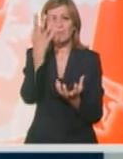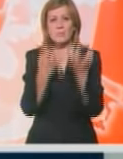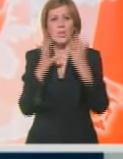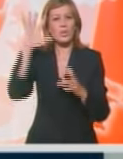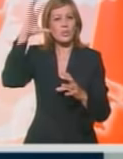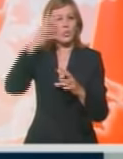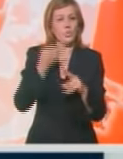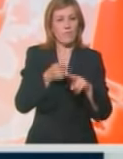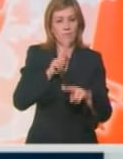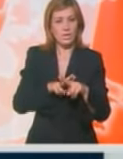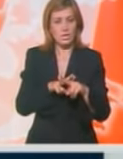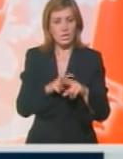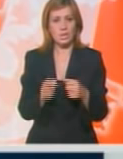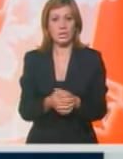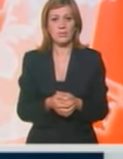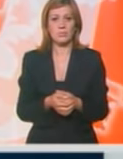sunčere toplote.